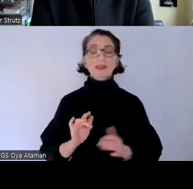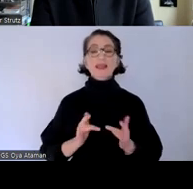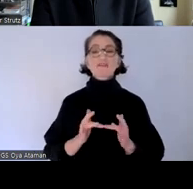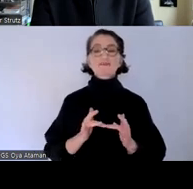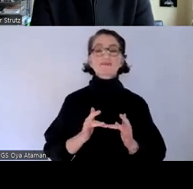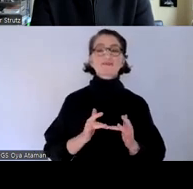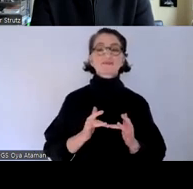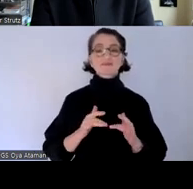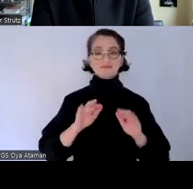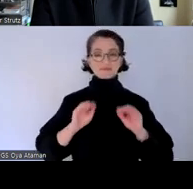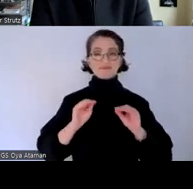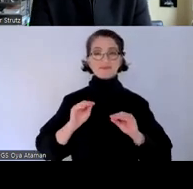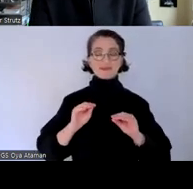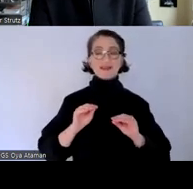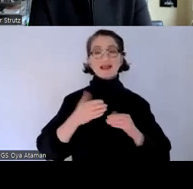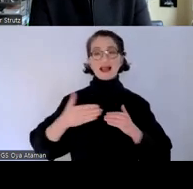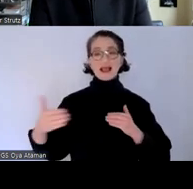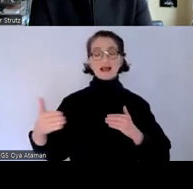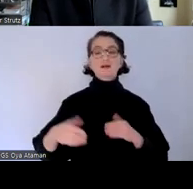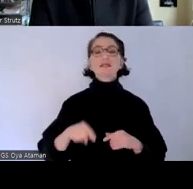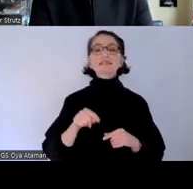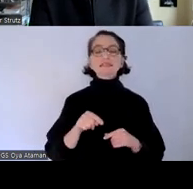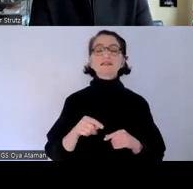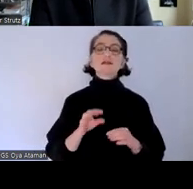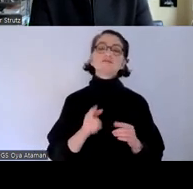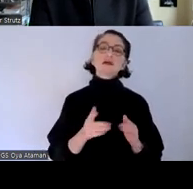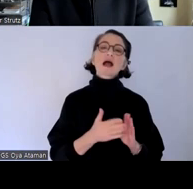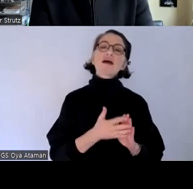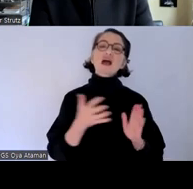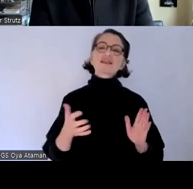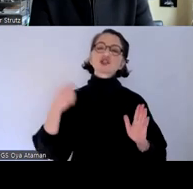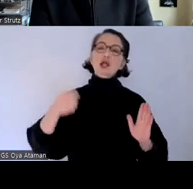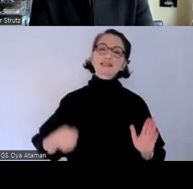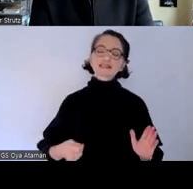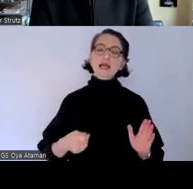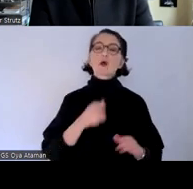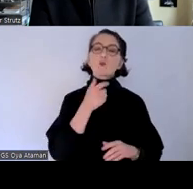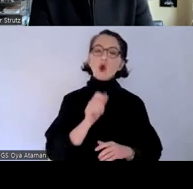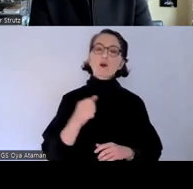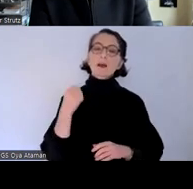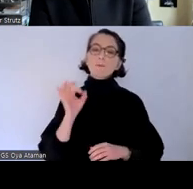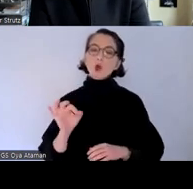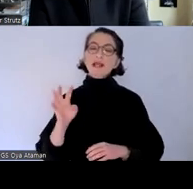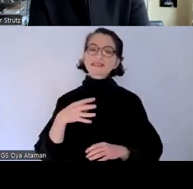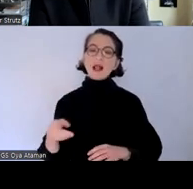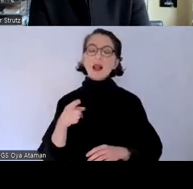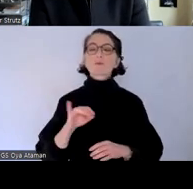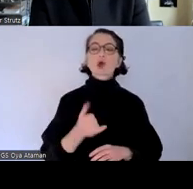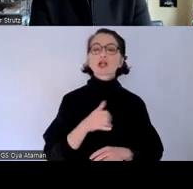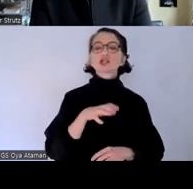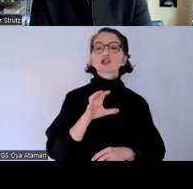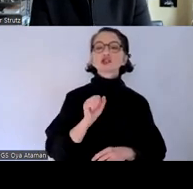basiert auf erweiterten checklisten für word powerpoint und excel die in dem projekt shuffle entwickelt wurden